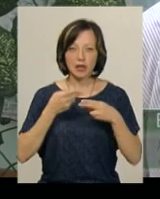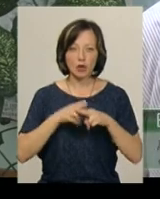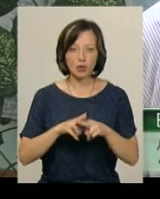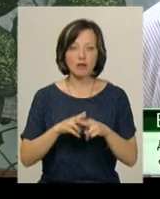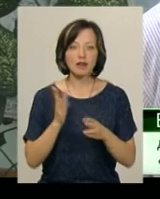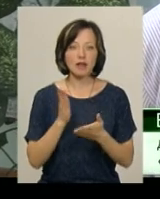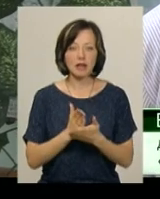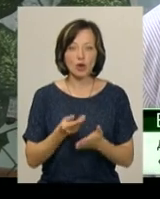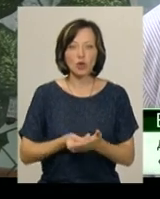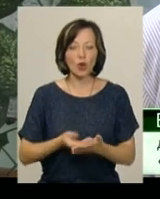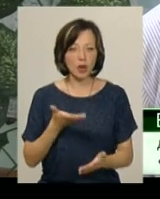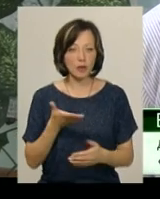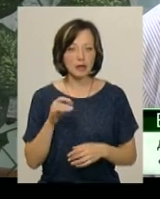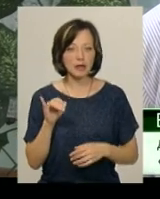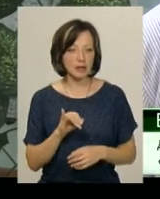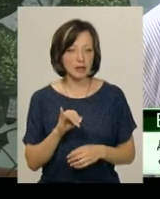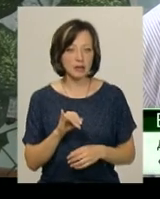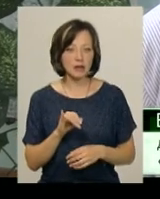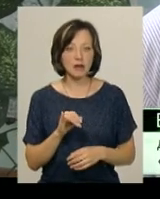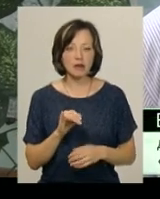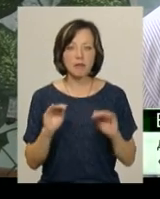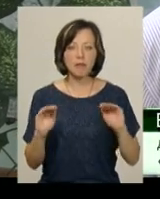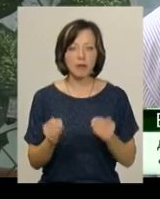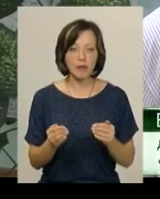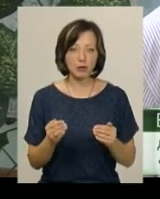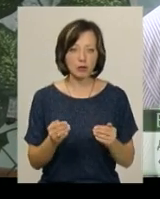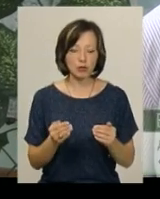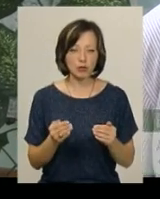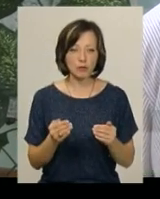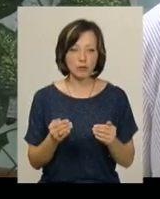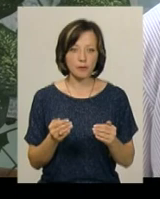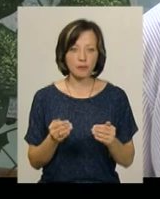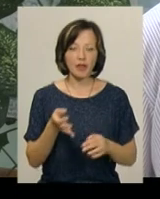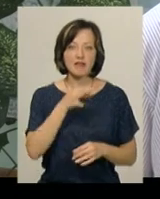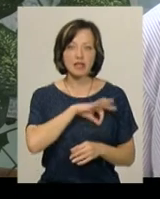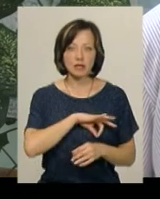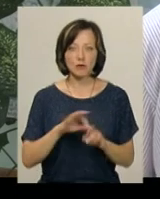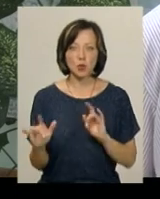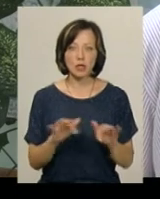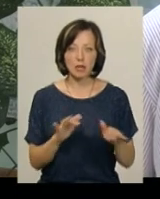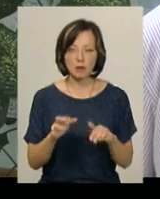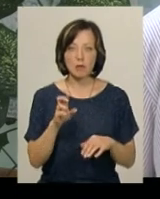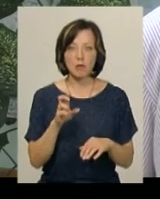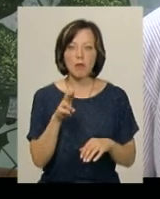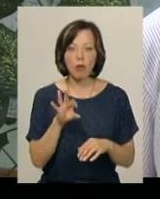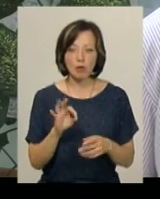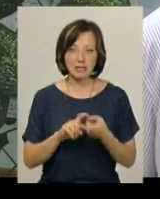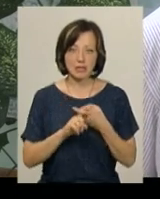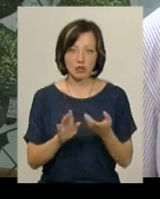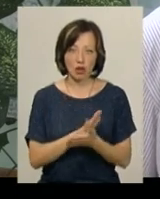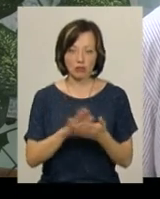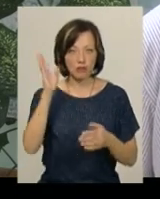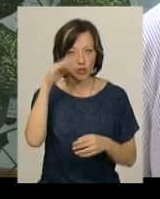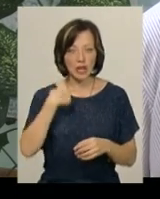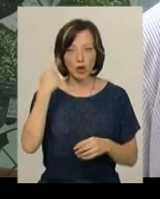досить є дорогими і, скажімо, вони мають меншу ефективну дію по знезараженню води. Тому, я